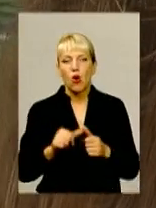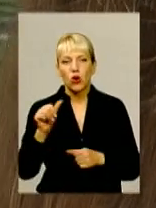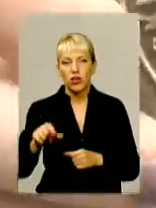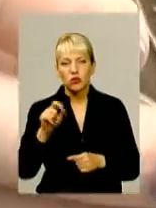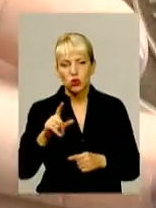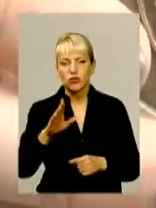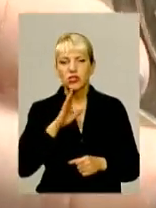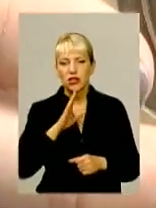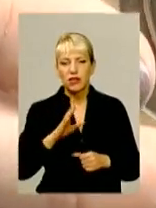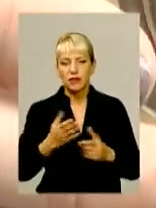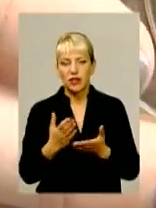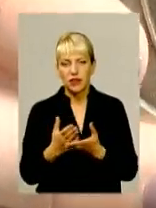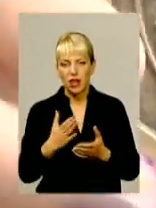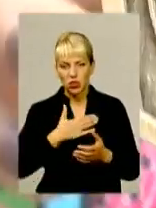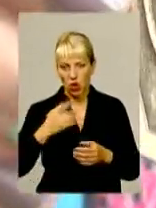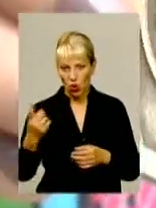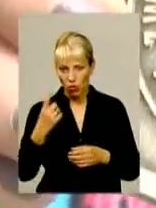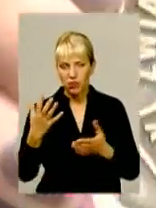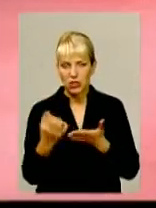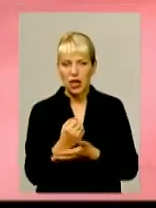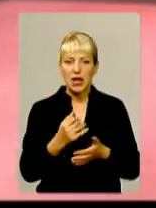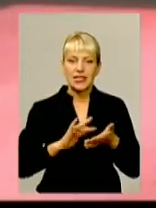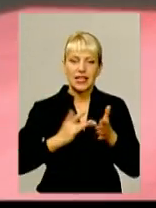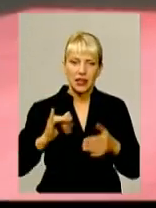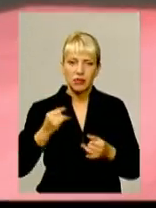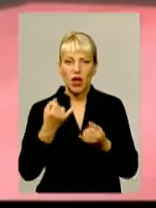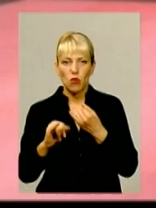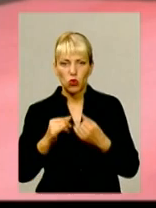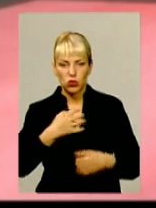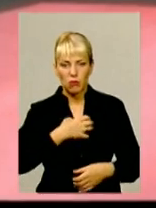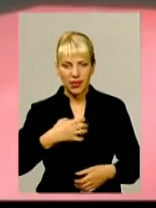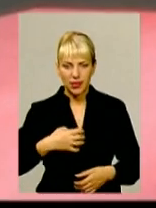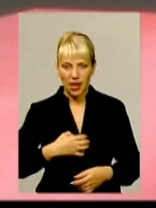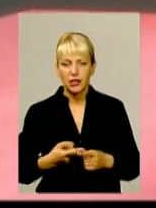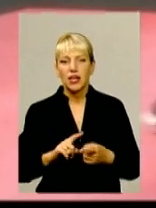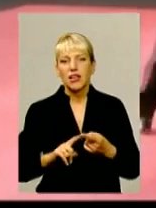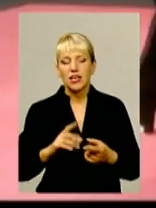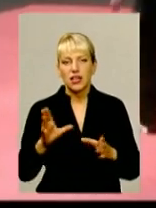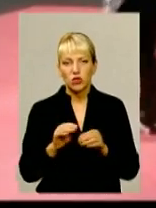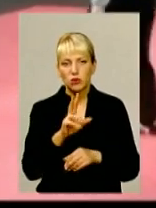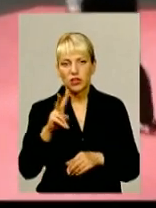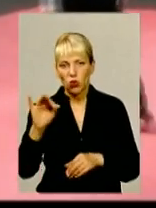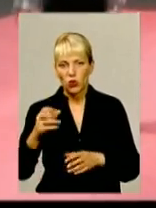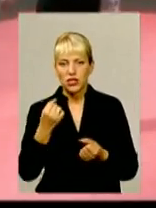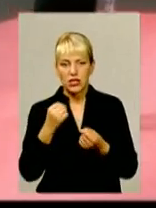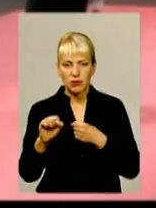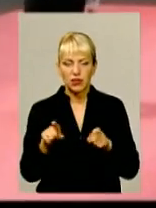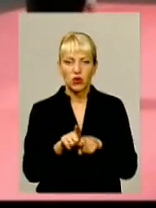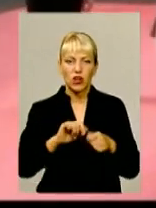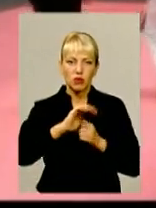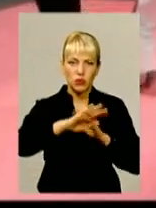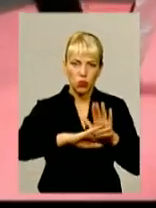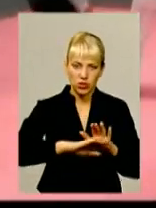арсеналі збірної області – срібна та бронзова нагороди. Разом із Софією Сікорською медалі світових змагань узяли два спортсмени з Кам'янця